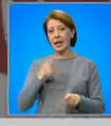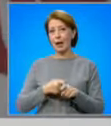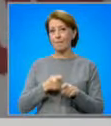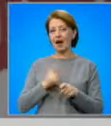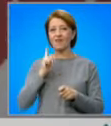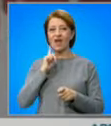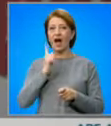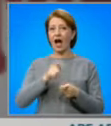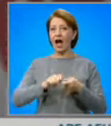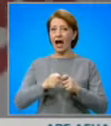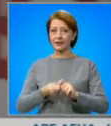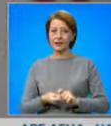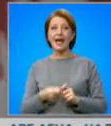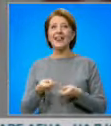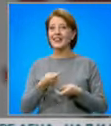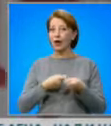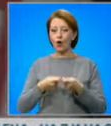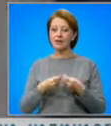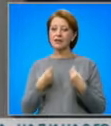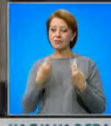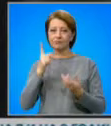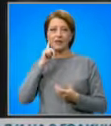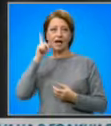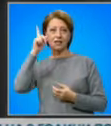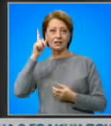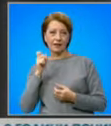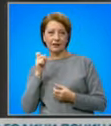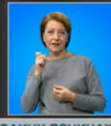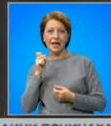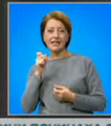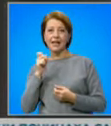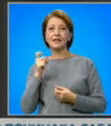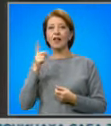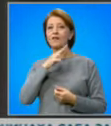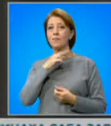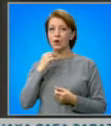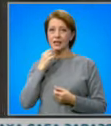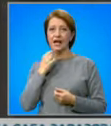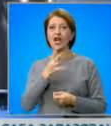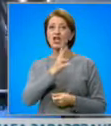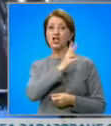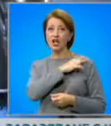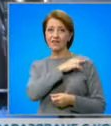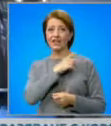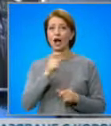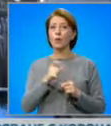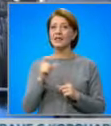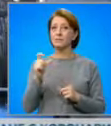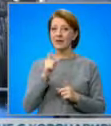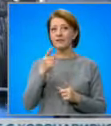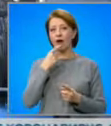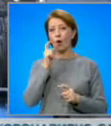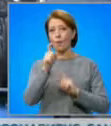обаче е подал сигнал в полицията, след което се стигнал от ДРС на данъчния. Шефът на НАП, Румен Спецов, коментира случая с думите, че това е